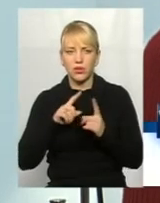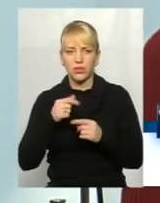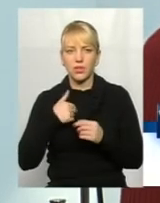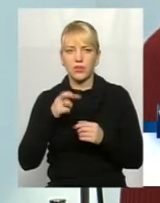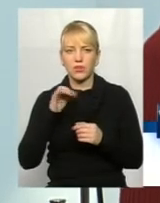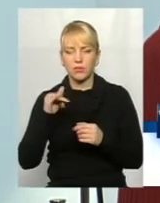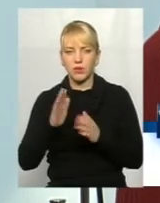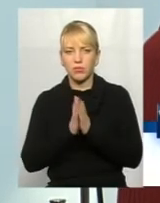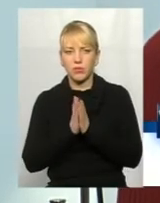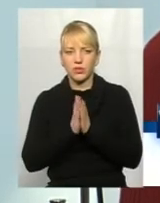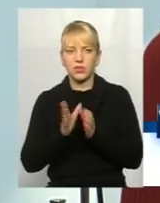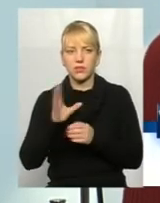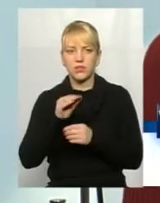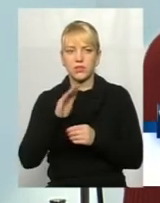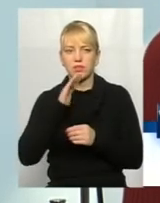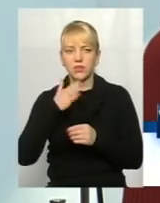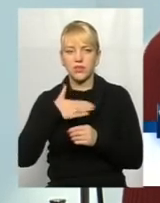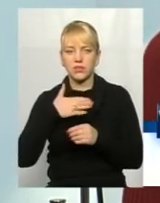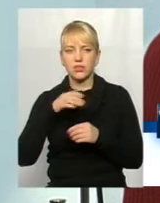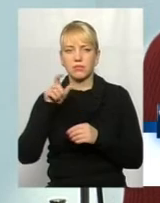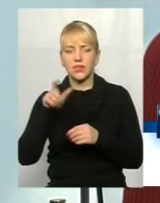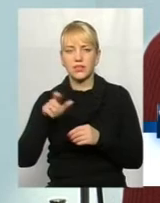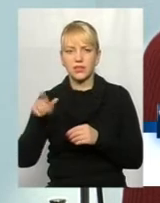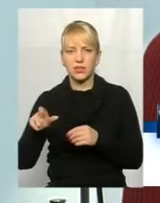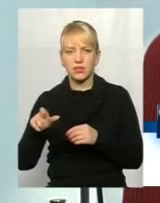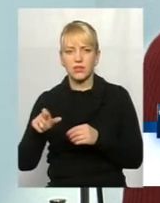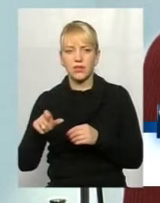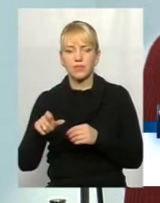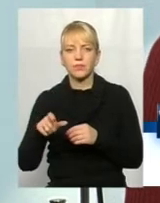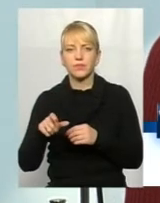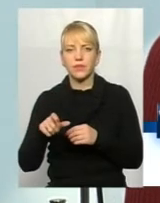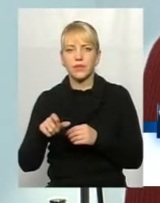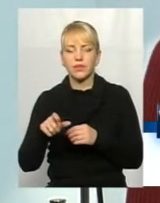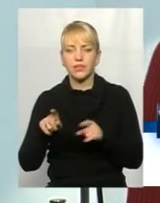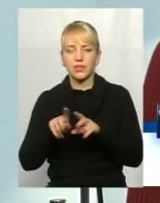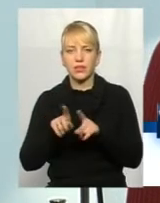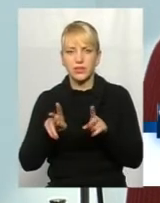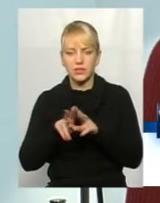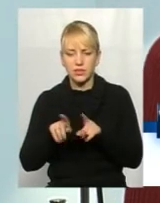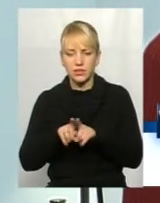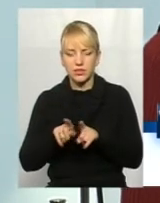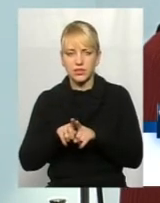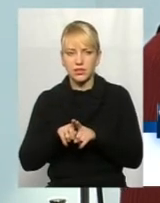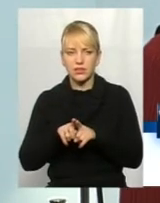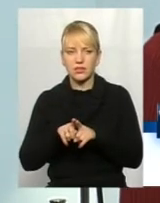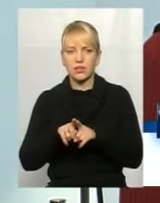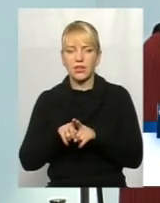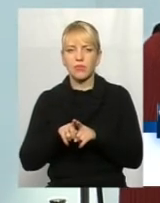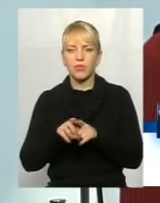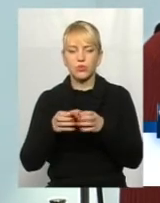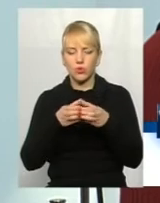попросити всіх наших, от звернувся пацієнт, хотіла попросити всіх наших пацієнтів так само згрупуватися, як було в минулому році,